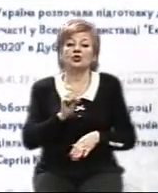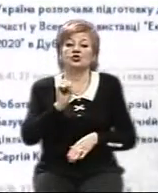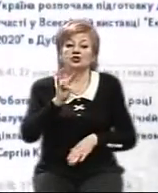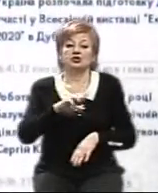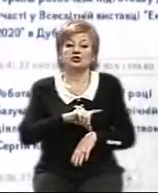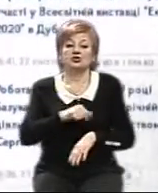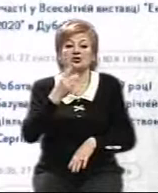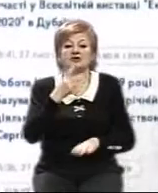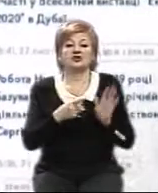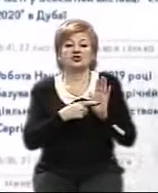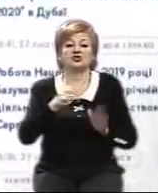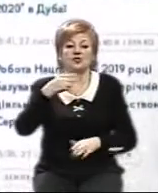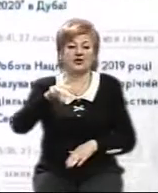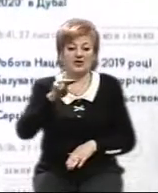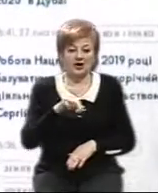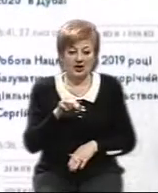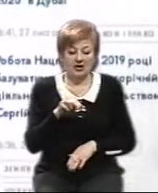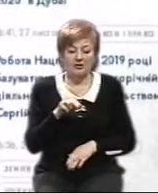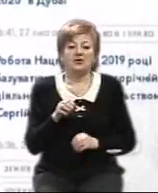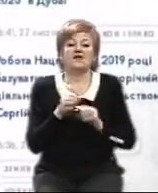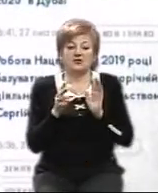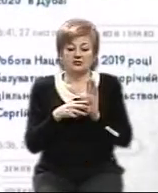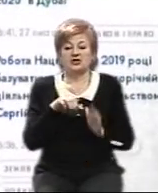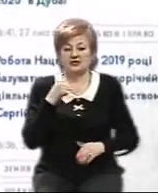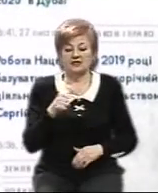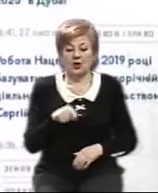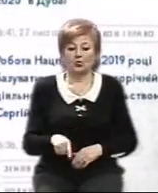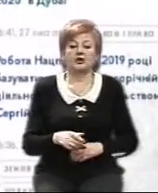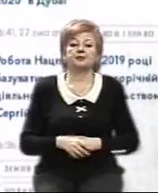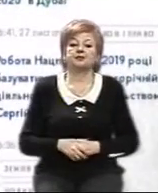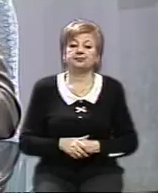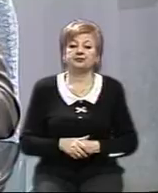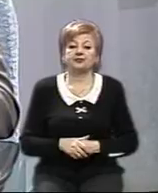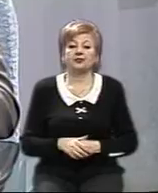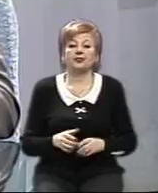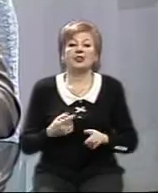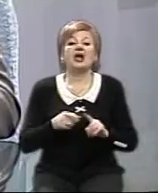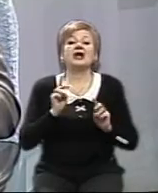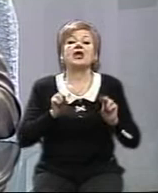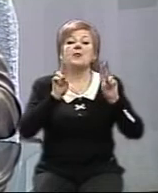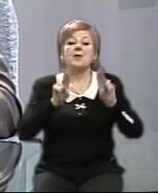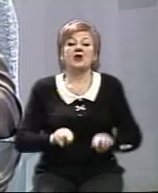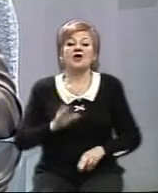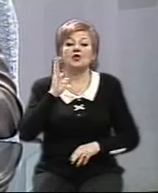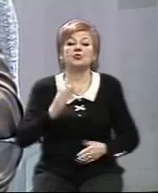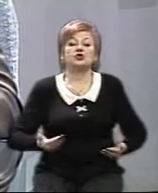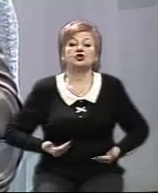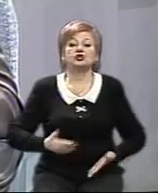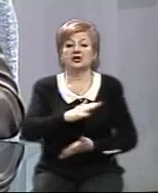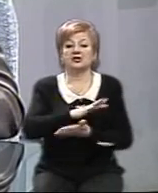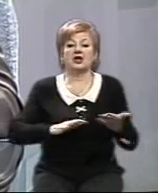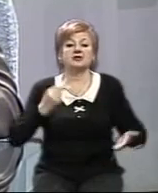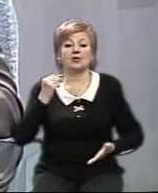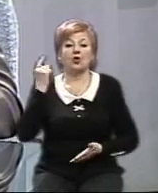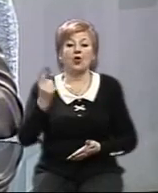26 грудня 2018 року. За якими правилами буде жити далі Запорізька